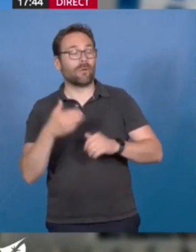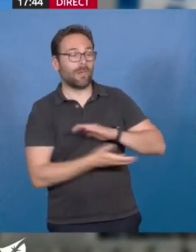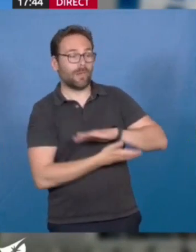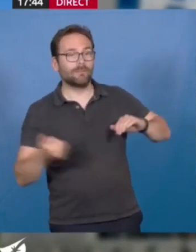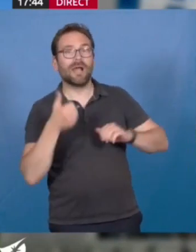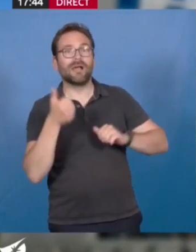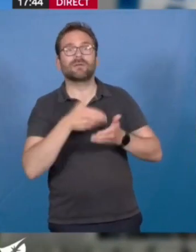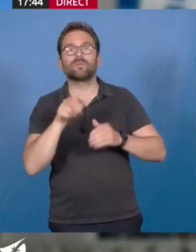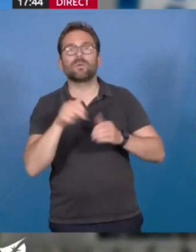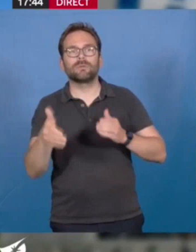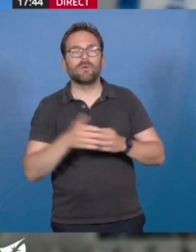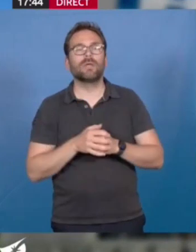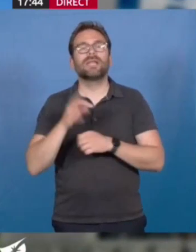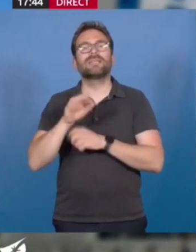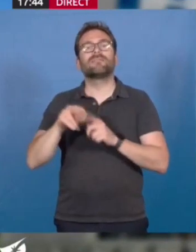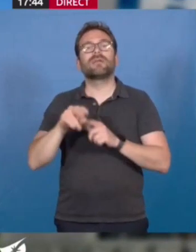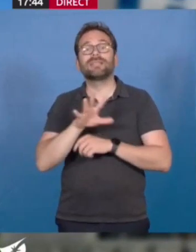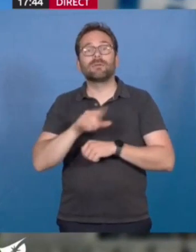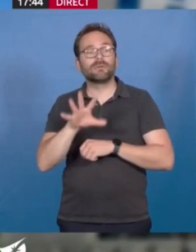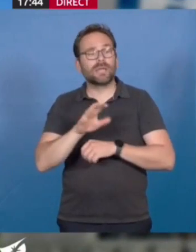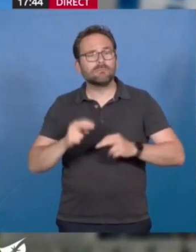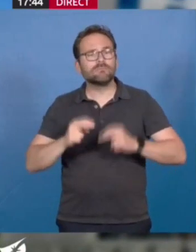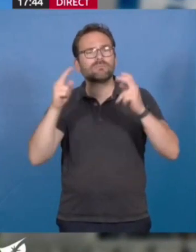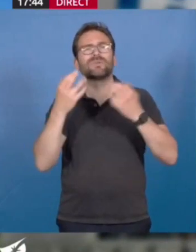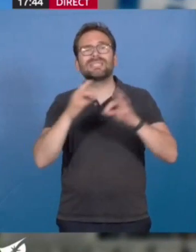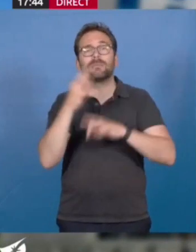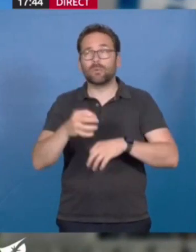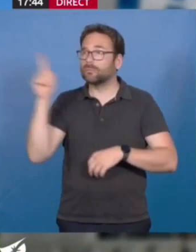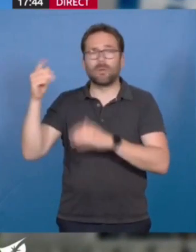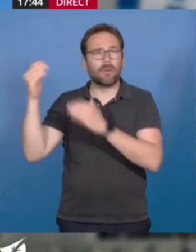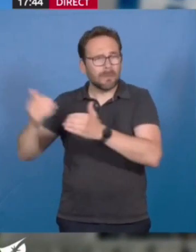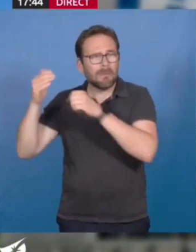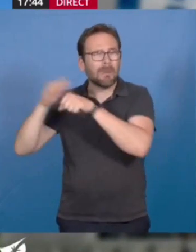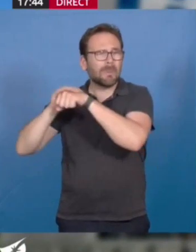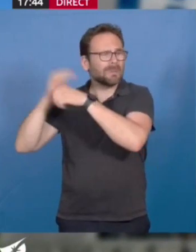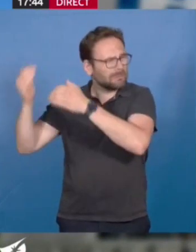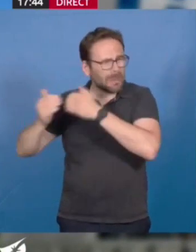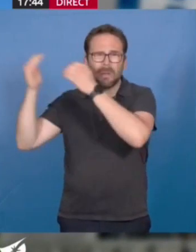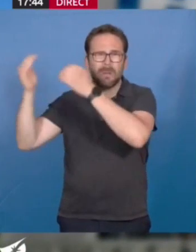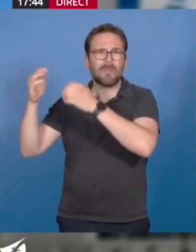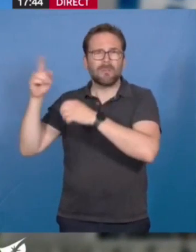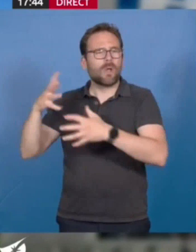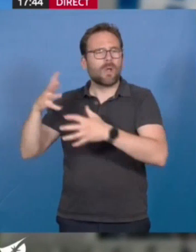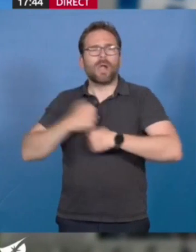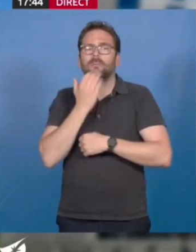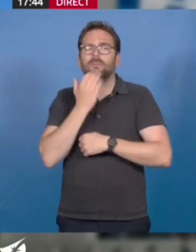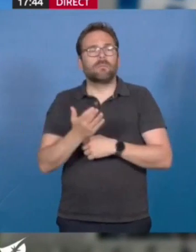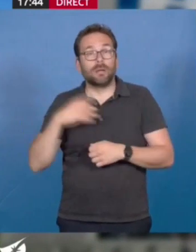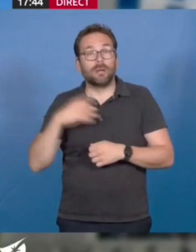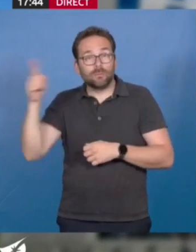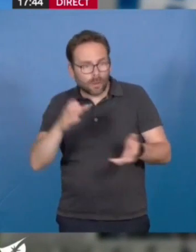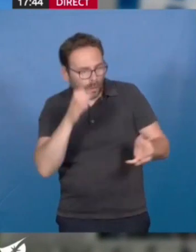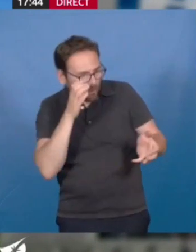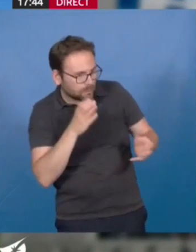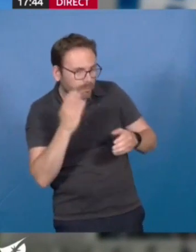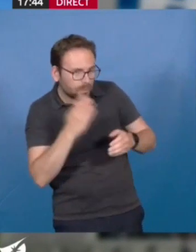passée de 5,5 à 10%, rien ne change. Ces annonces sont inacceptables, elles ne sont pas à l'écoute des besoins